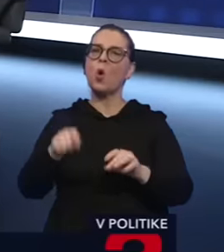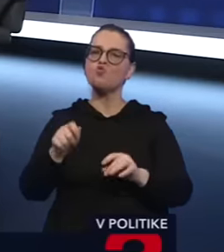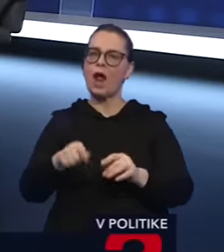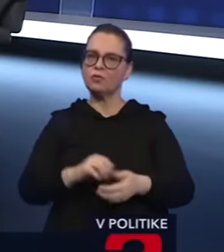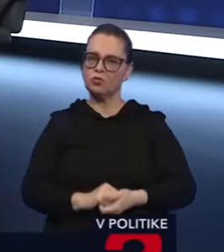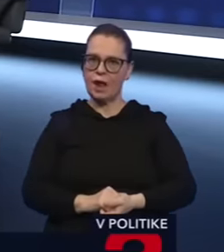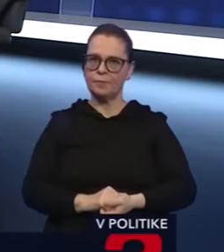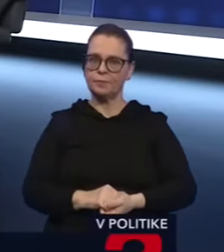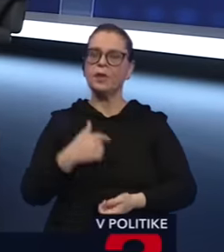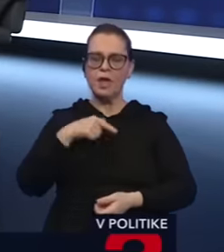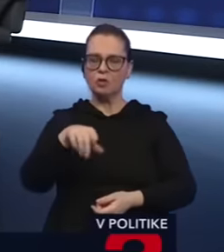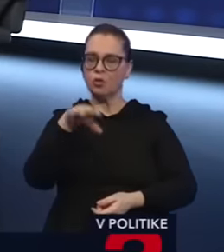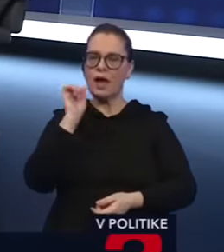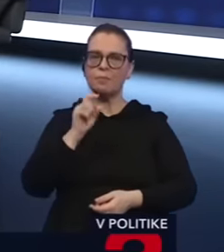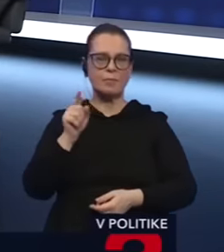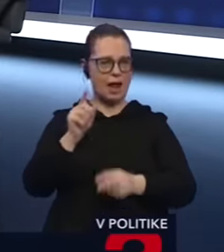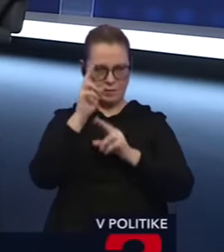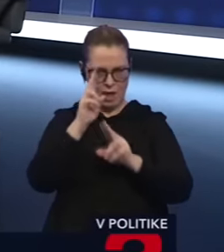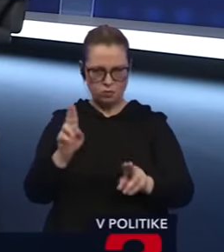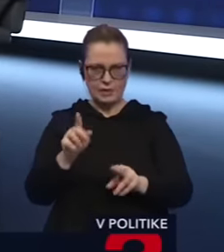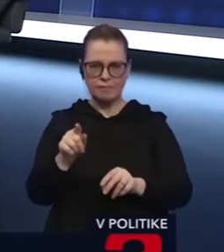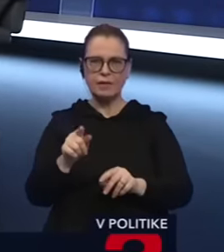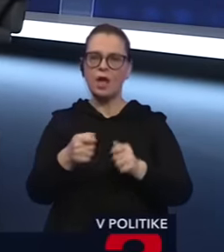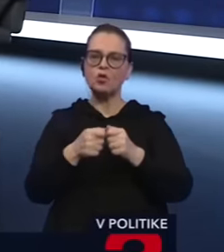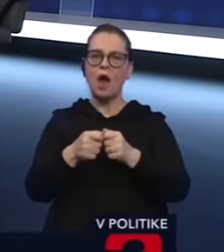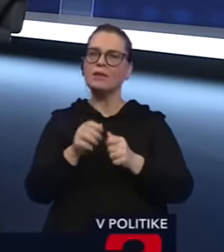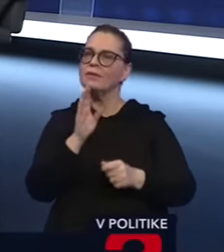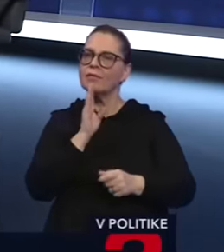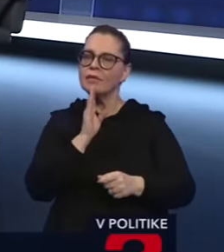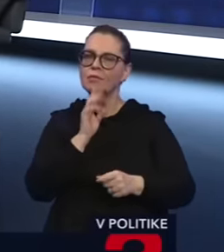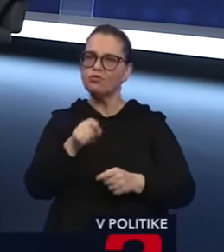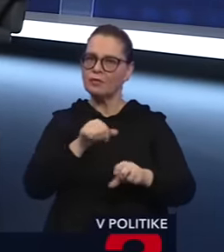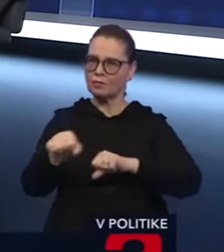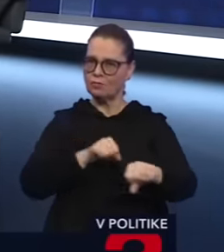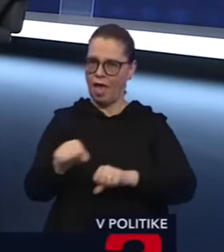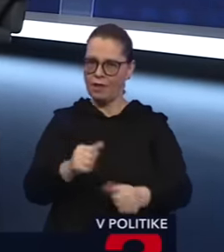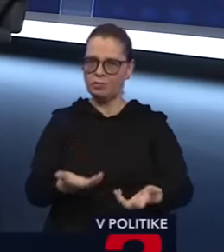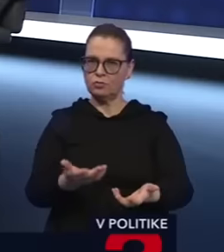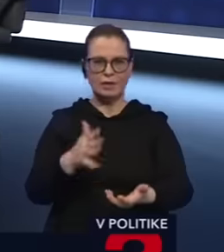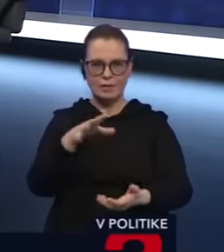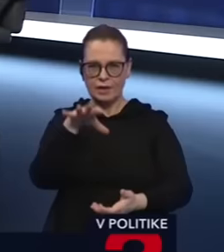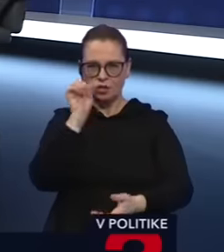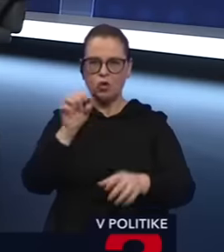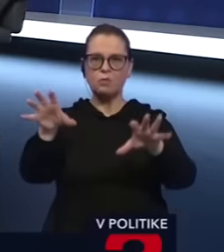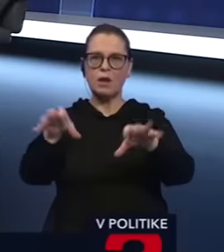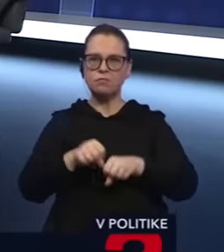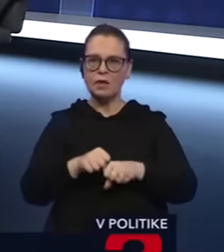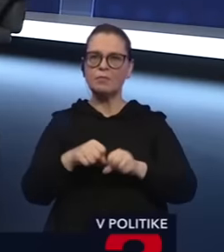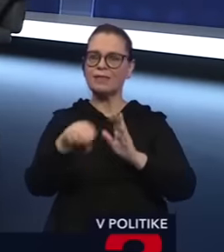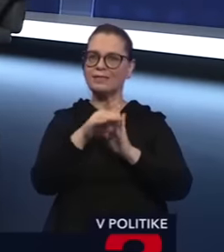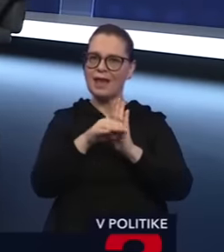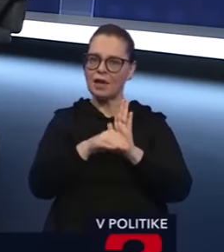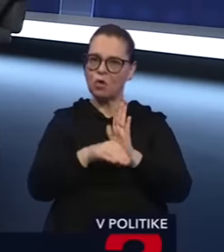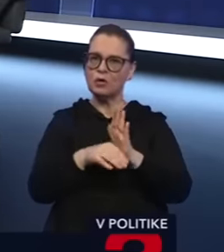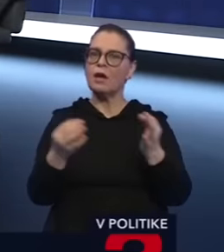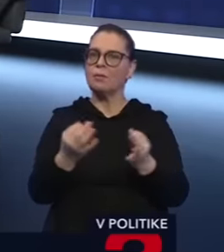Napriek tomu, neuznávate aspoň trochu, že koalícia nemôže takto vládnuť, že nie je schopná príjmať zákony,